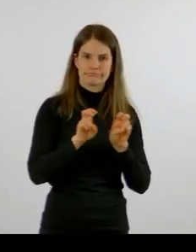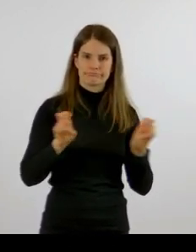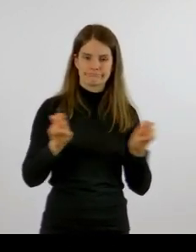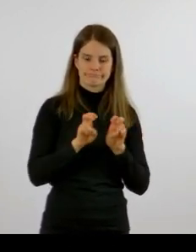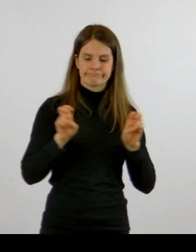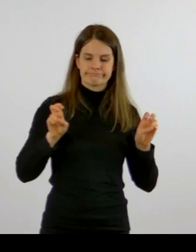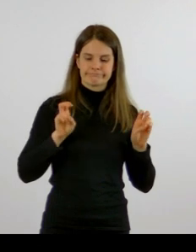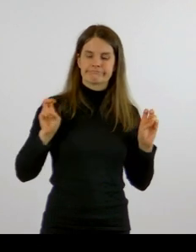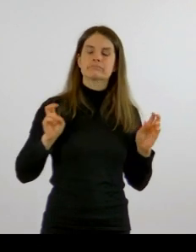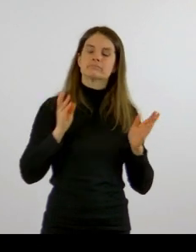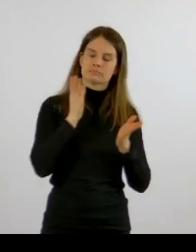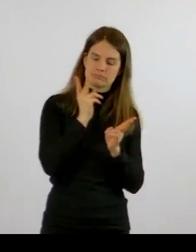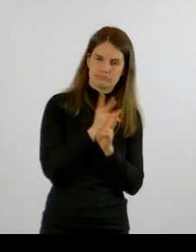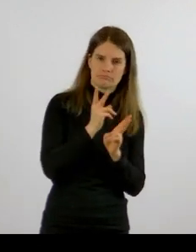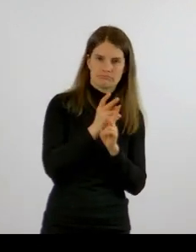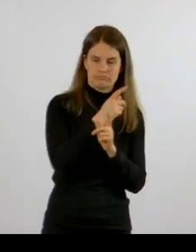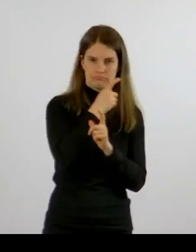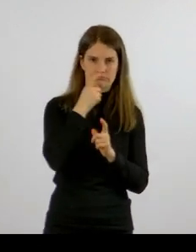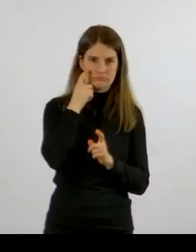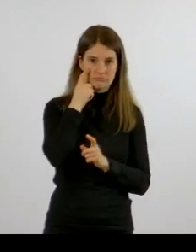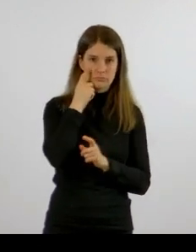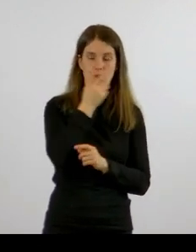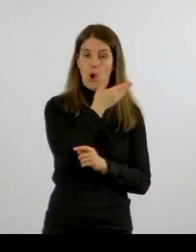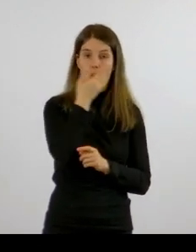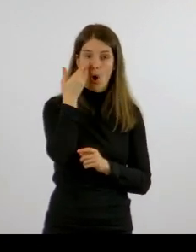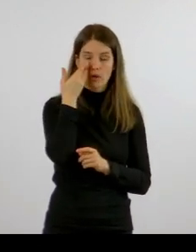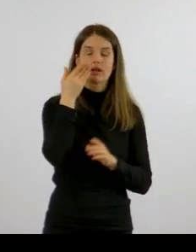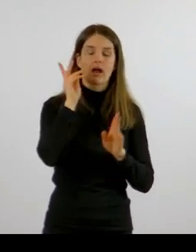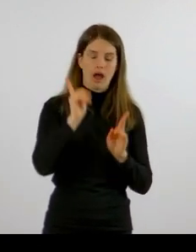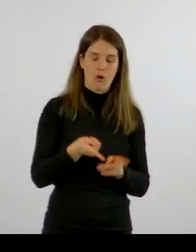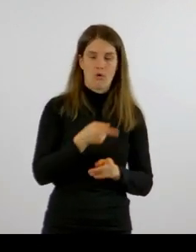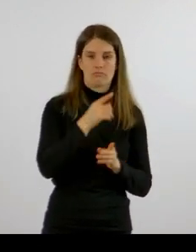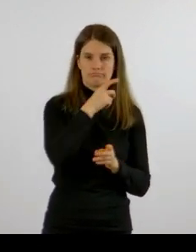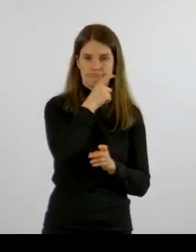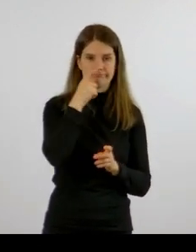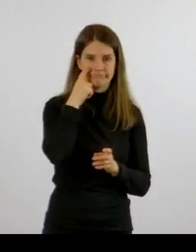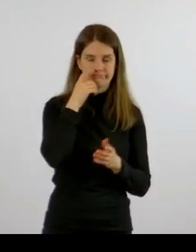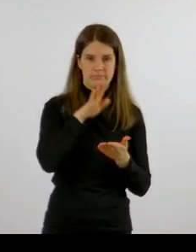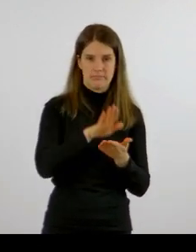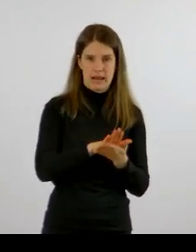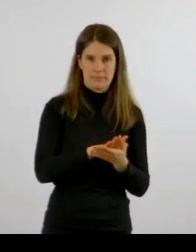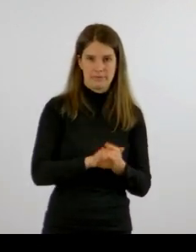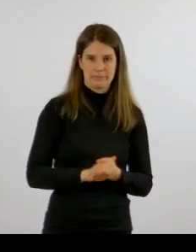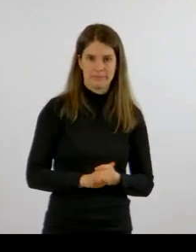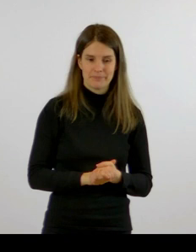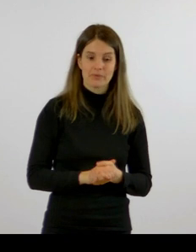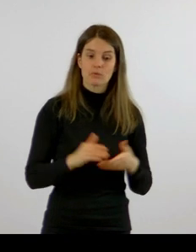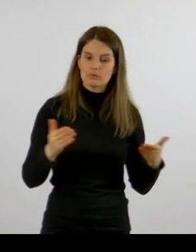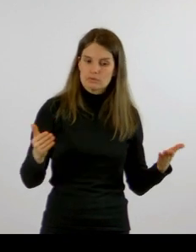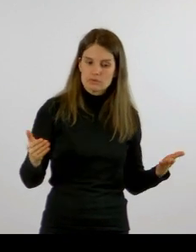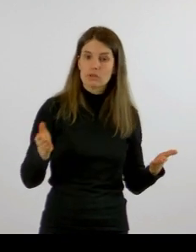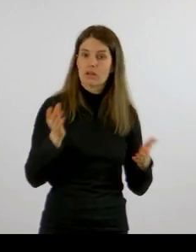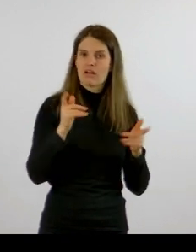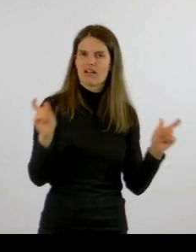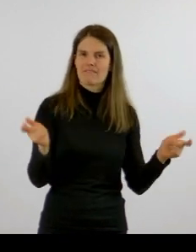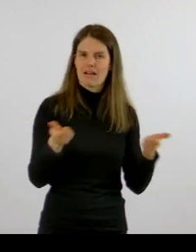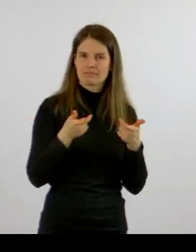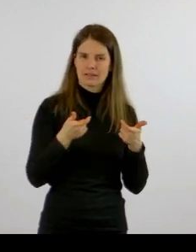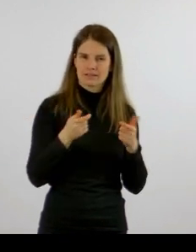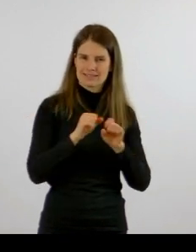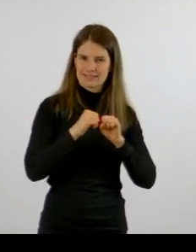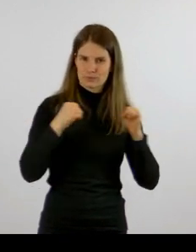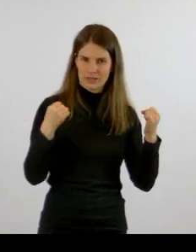besteht. Und hinsichtlich der Quarantäne von Schülerinnen und Schülern läuft eine